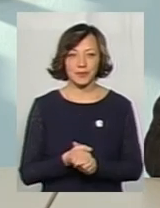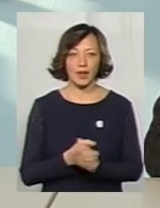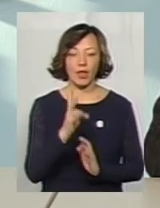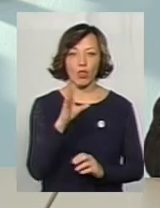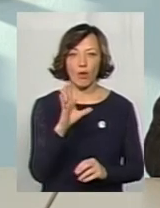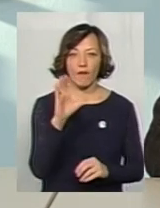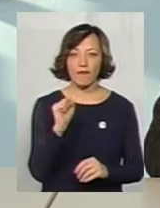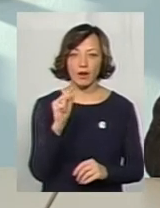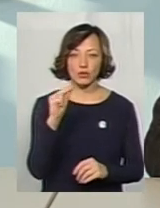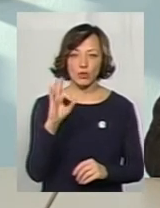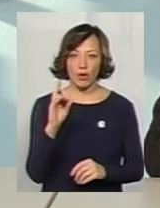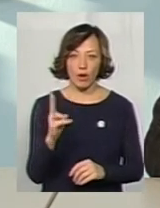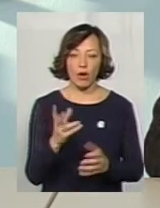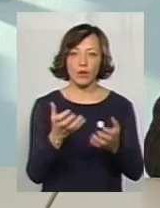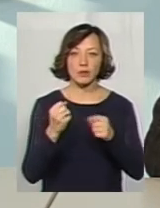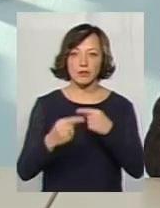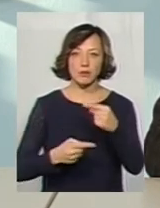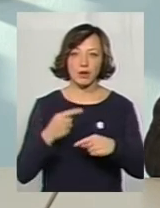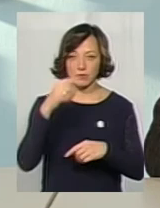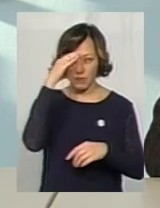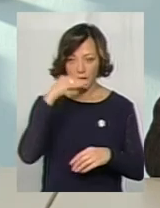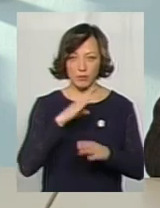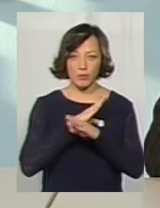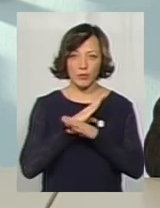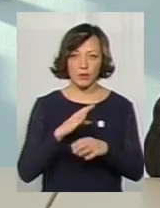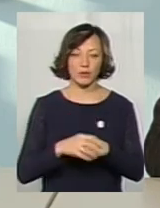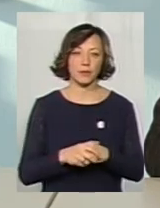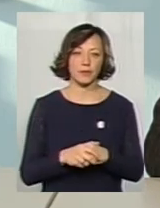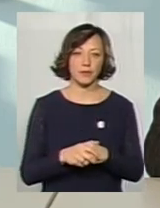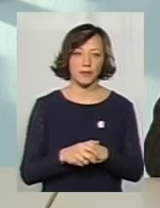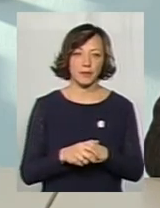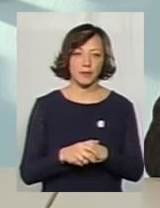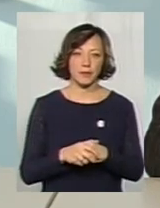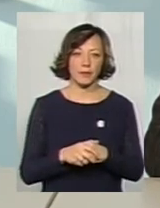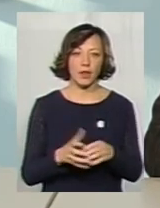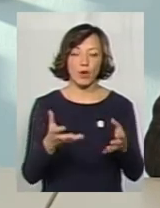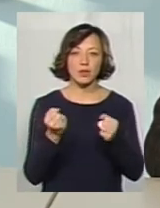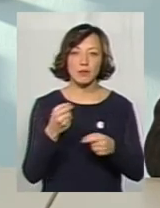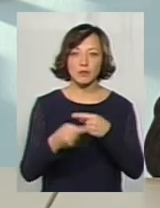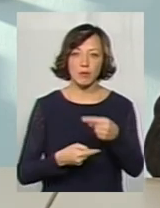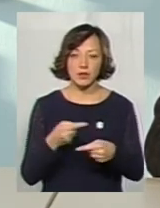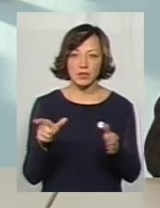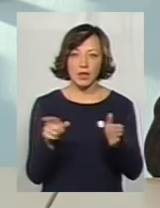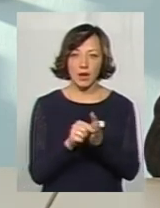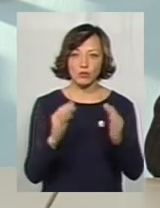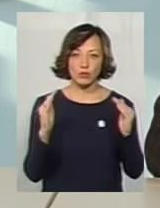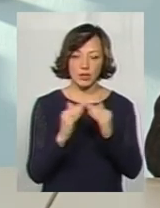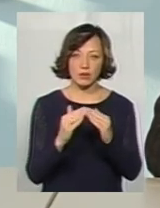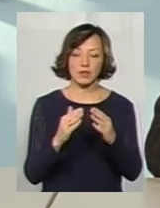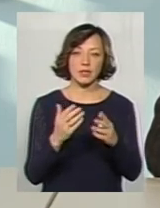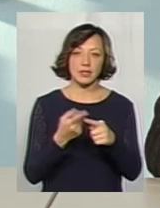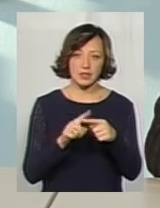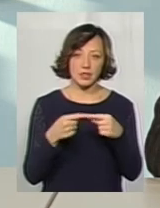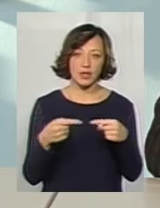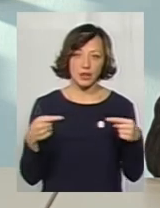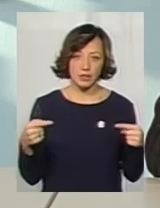Новочок отримав спадщину від батька покійного Царства імунобесного, Хайз Богу спочиває. Отримав спадщину разом з будинком. Ці речі ж